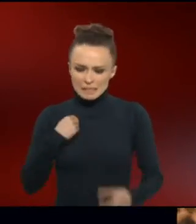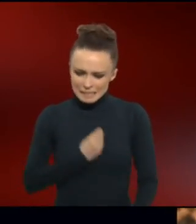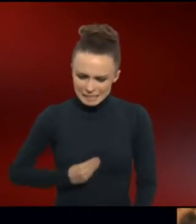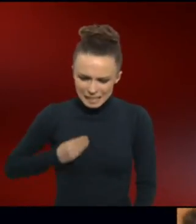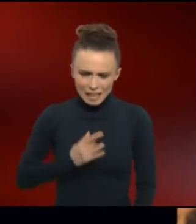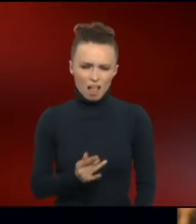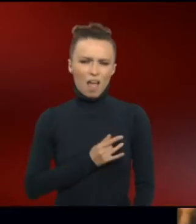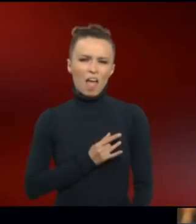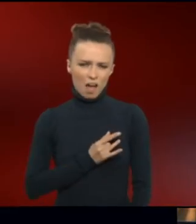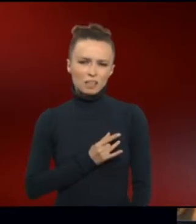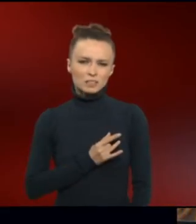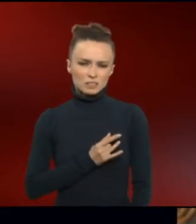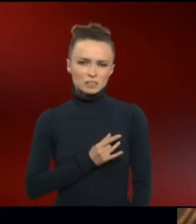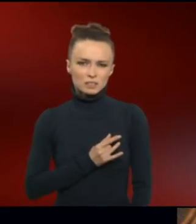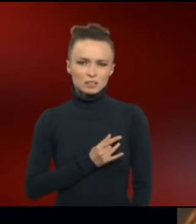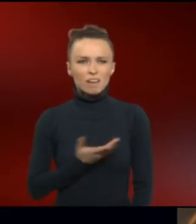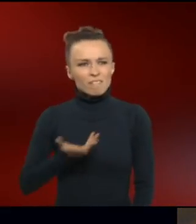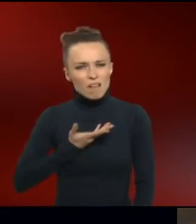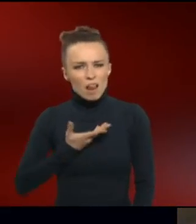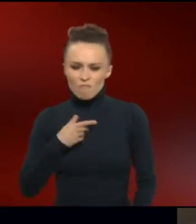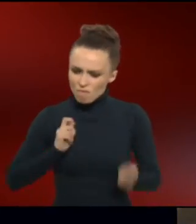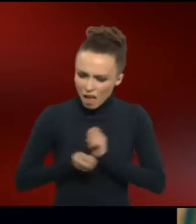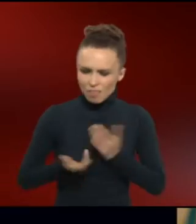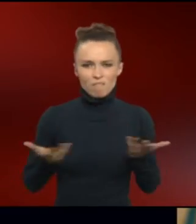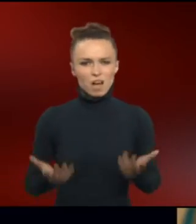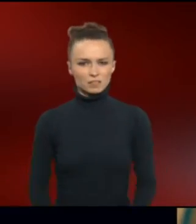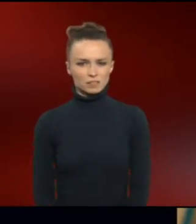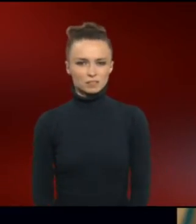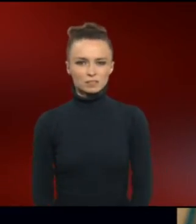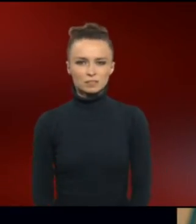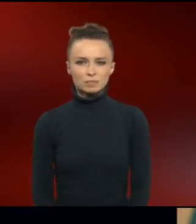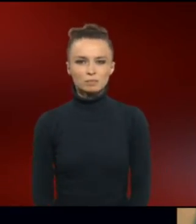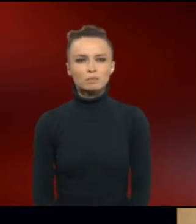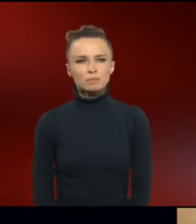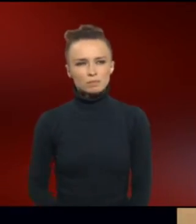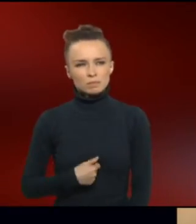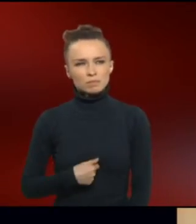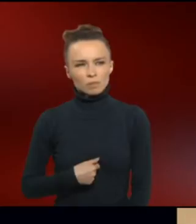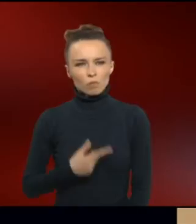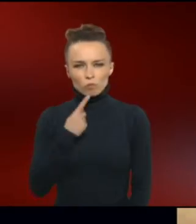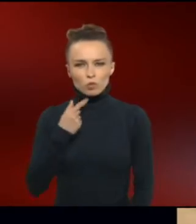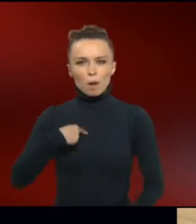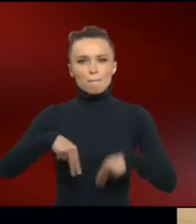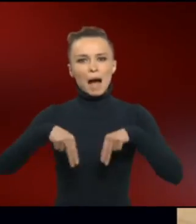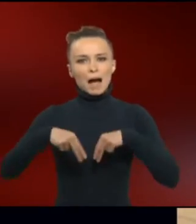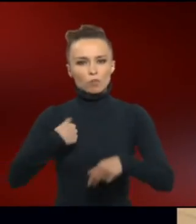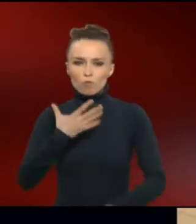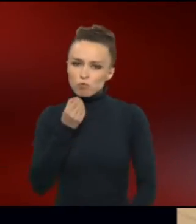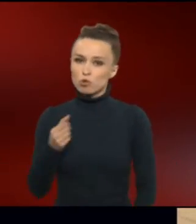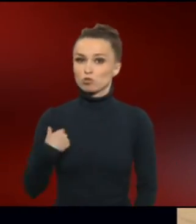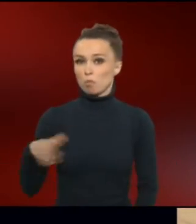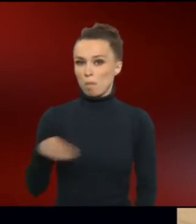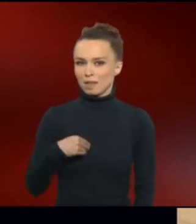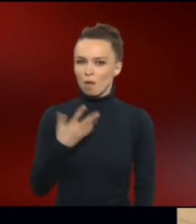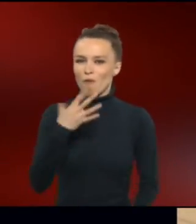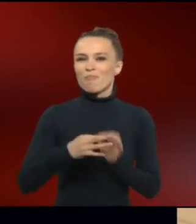mein Herz. Was möchte ich noch verändern? Ich würde mit dem Marathon mitmachen. Aber nur mit 5